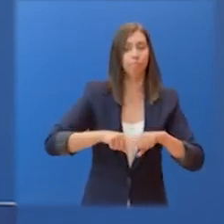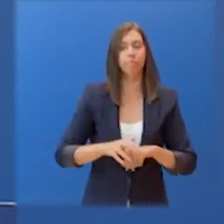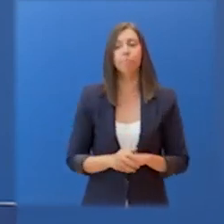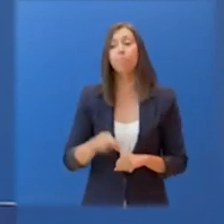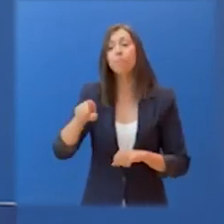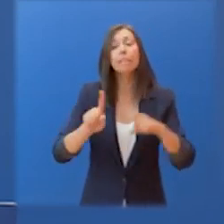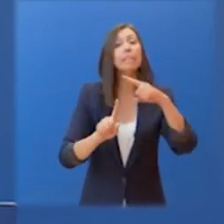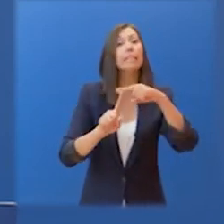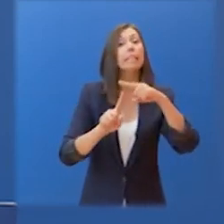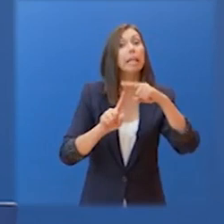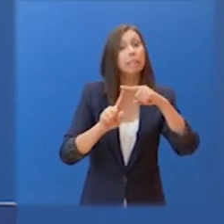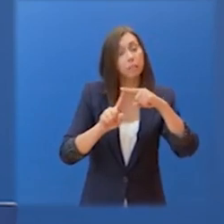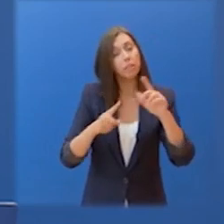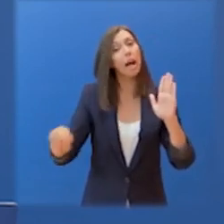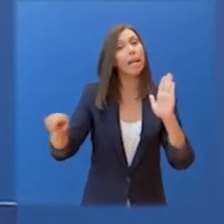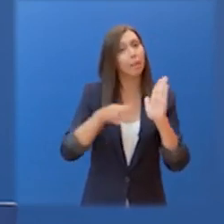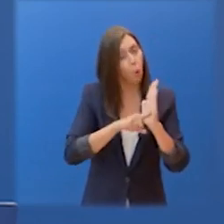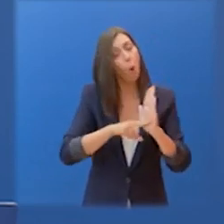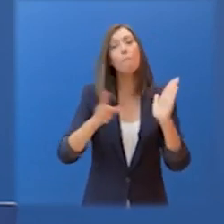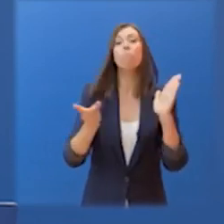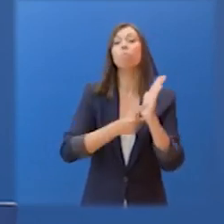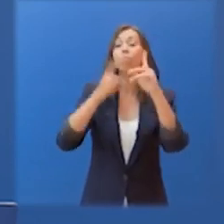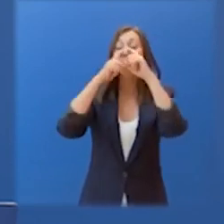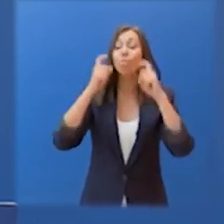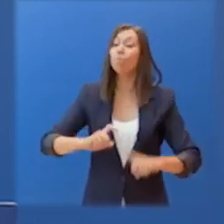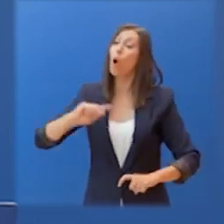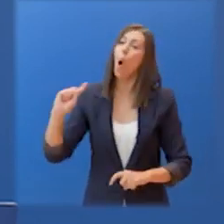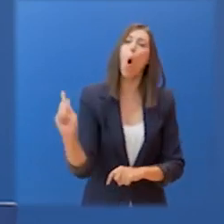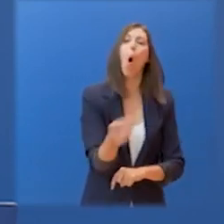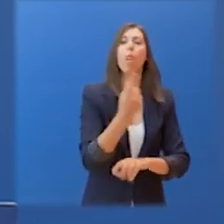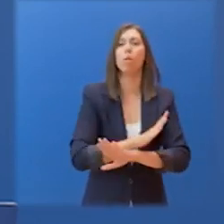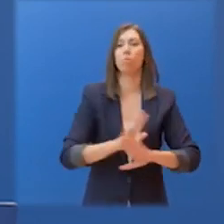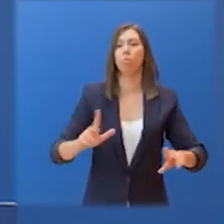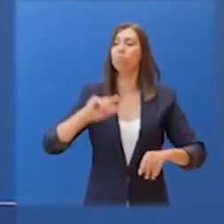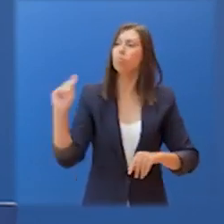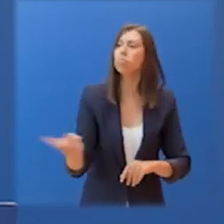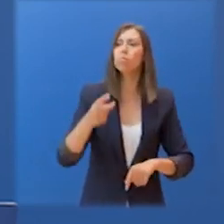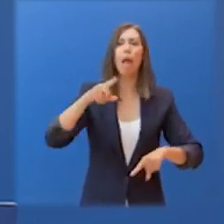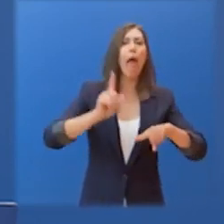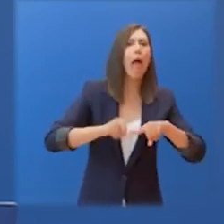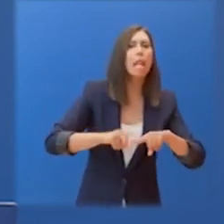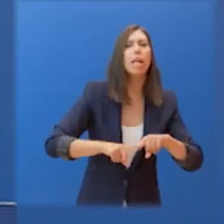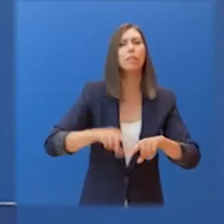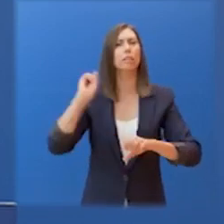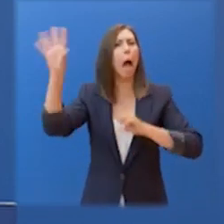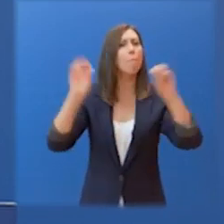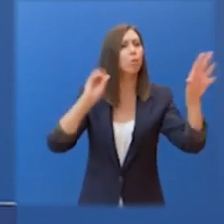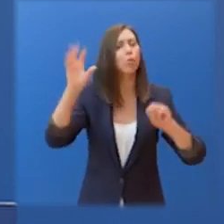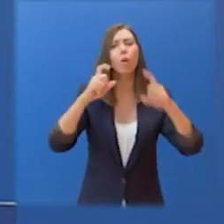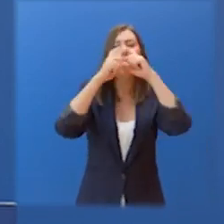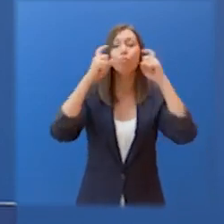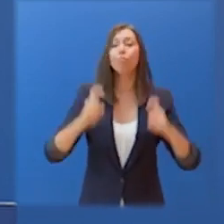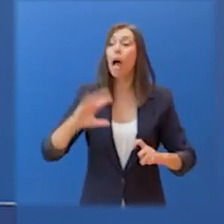συμπεριλαμβάνει επίσης τους Έλληνες πολίτες και τους έχοντες άδειες διαμονής. Το τεστ πρέπει να έχει